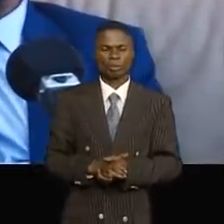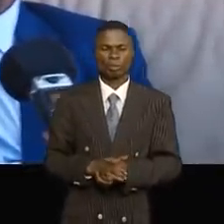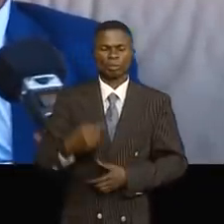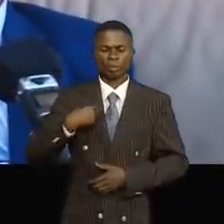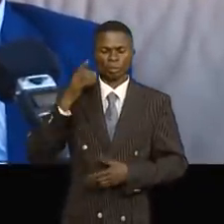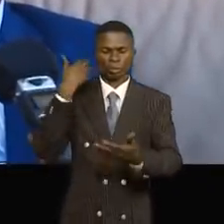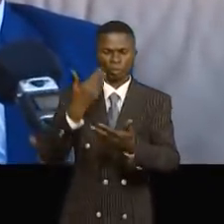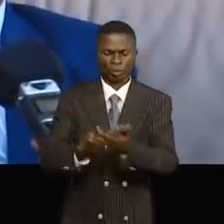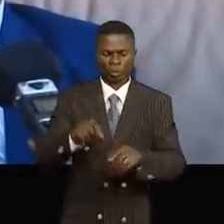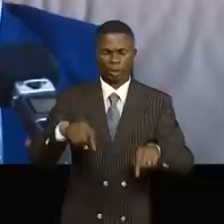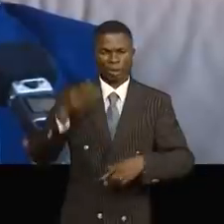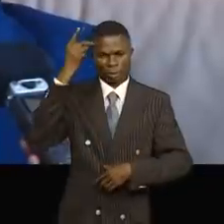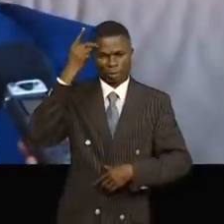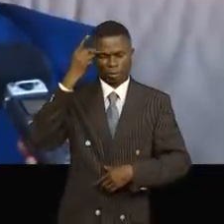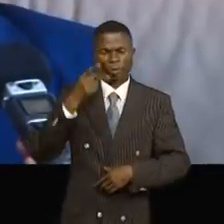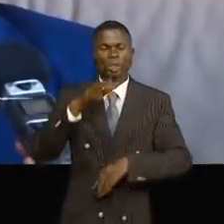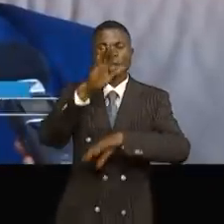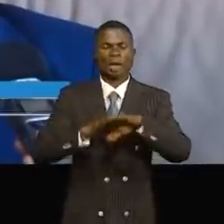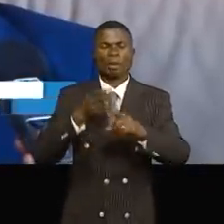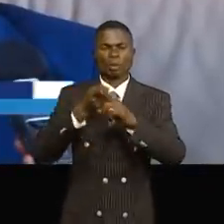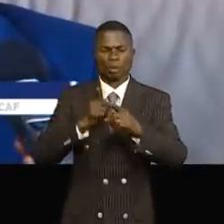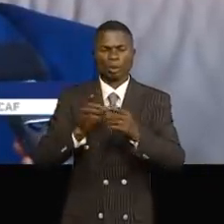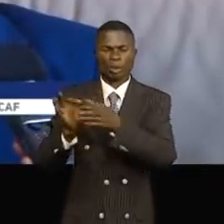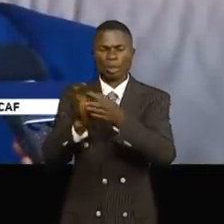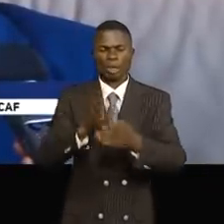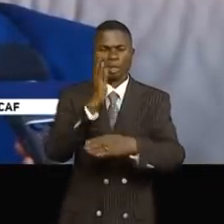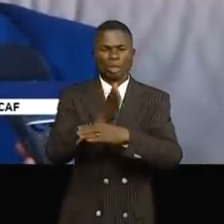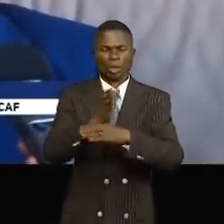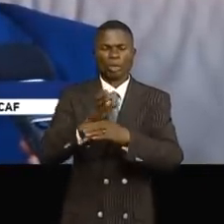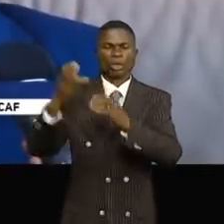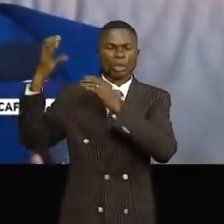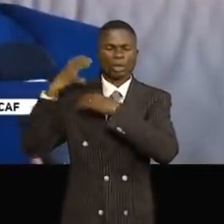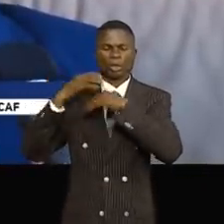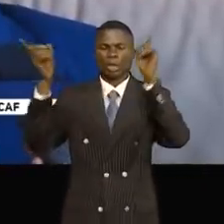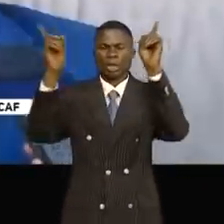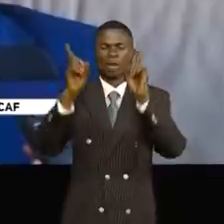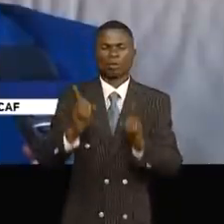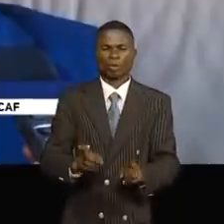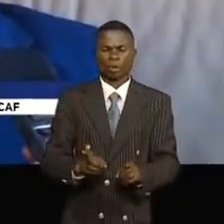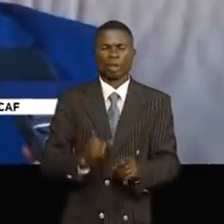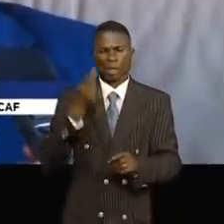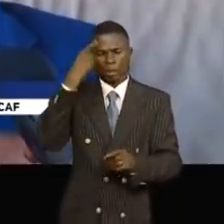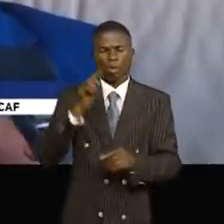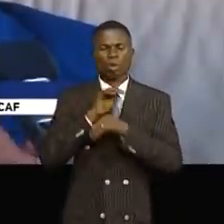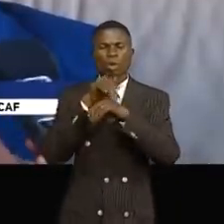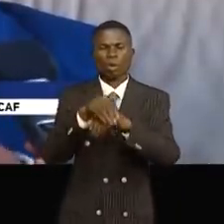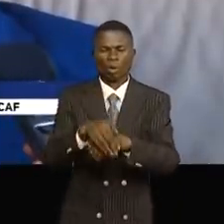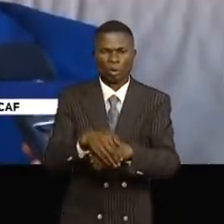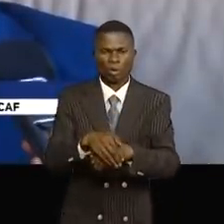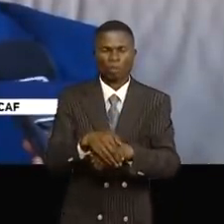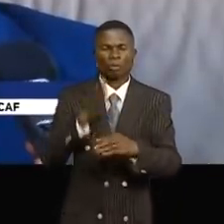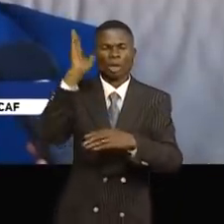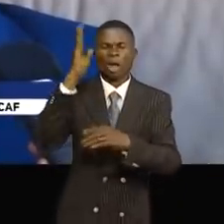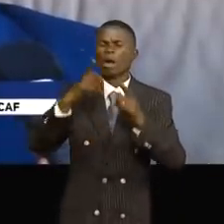Je suis arrivé à Kinshasa sur invitation de l'Union des conseils des chargeurs africains pour participer à la grande